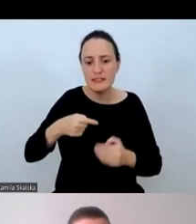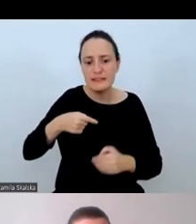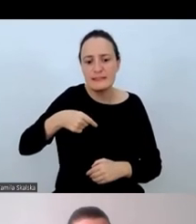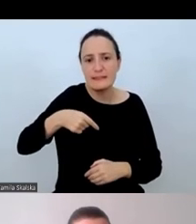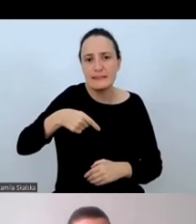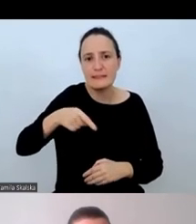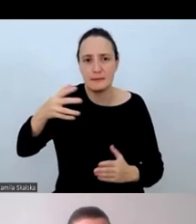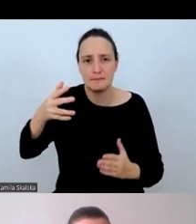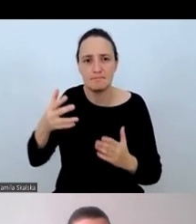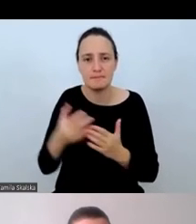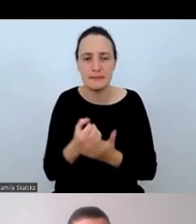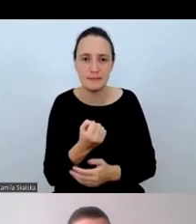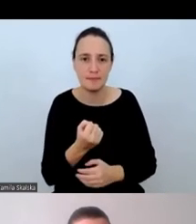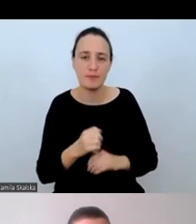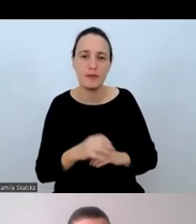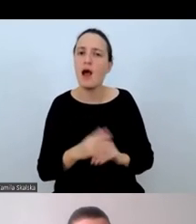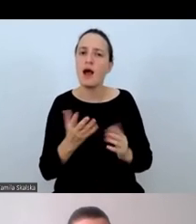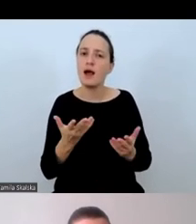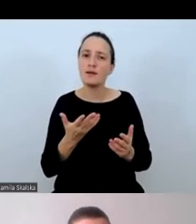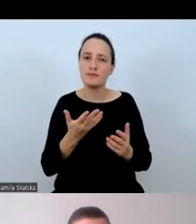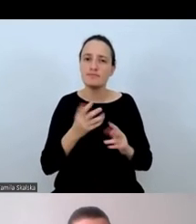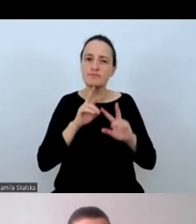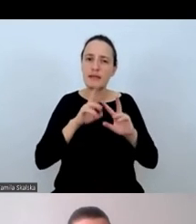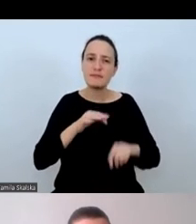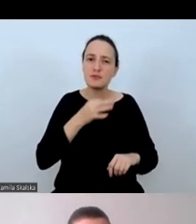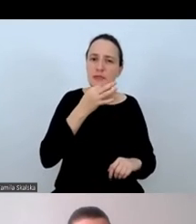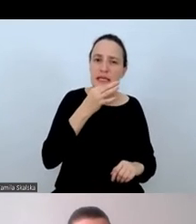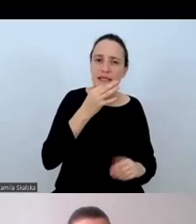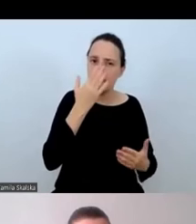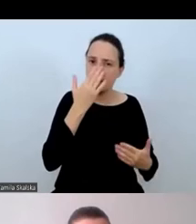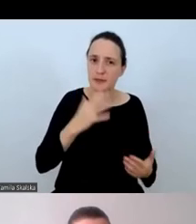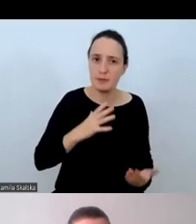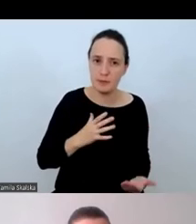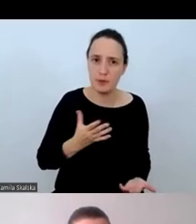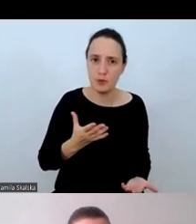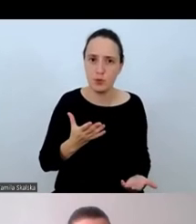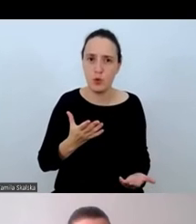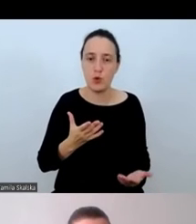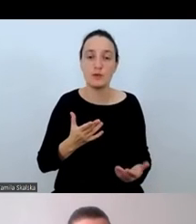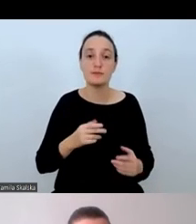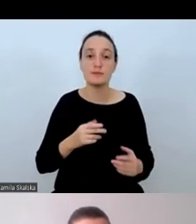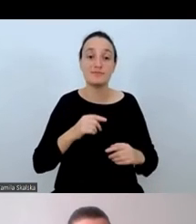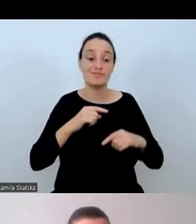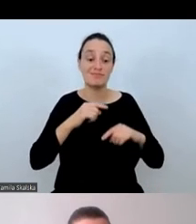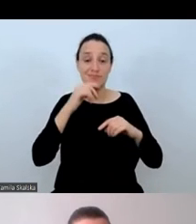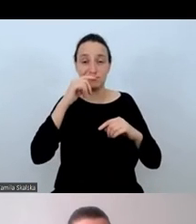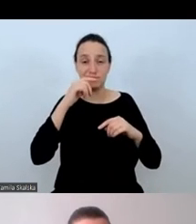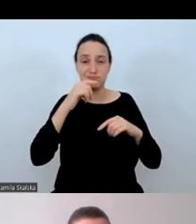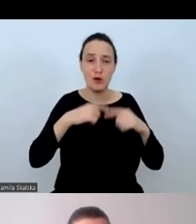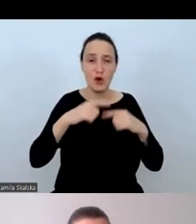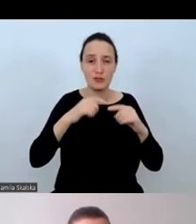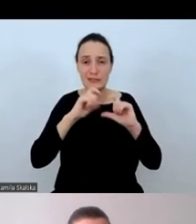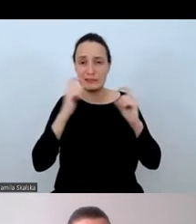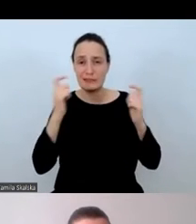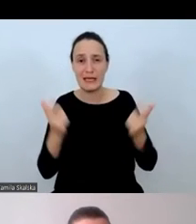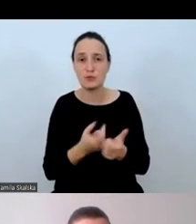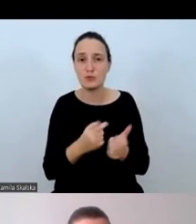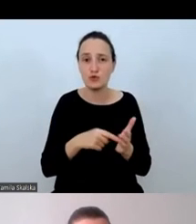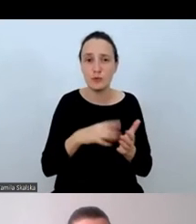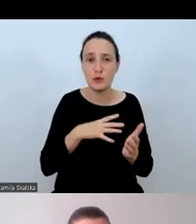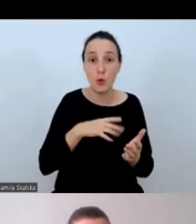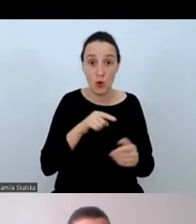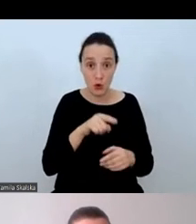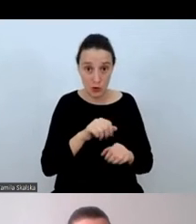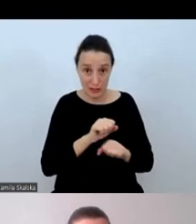Pytania badawcze dotyczące całego procesu dotyczyły tego, czy istnieją